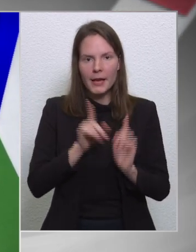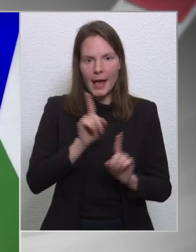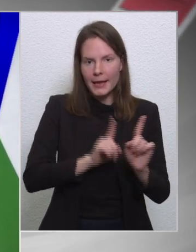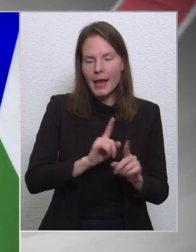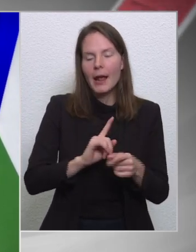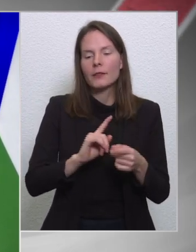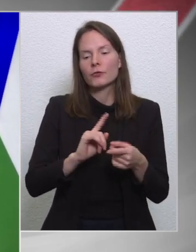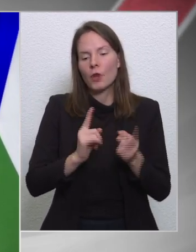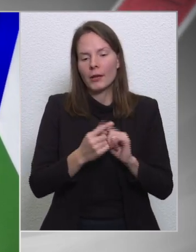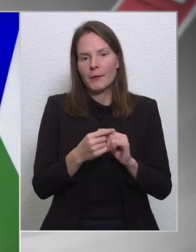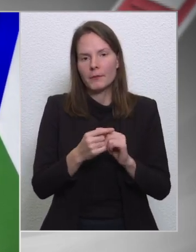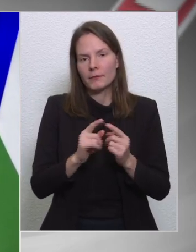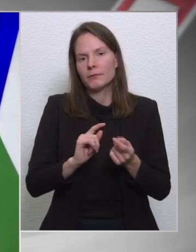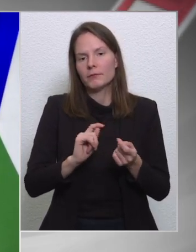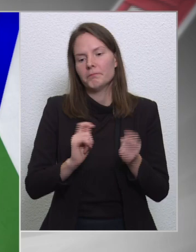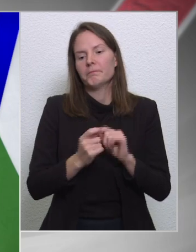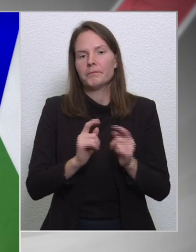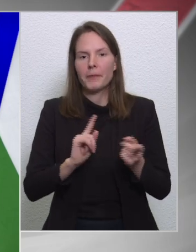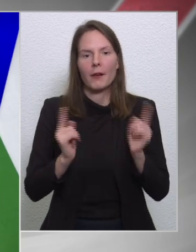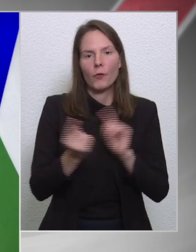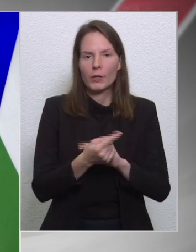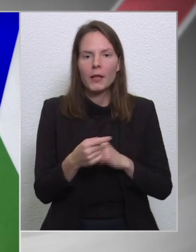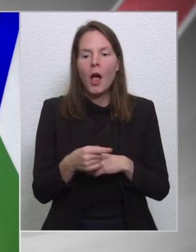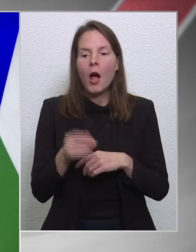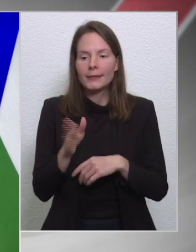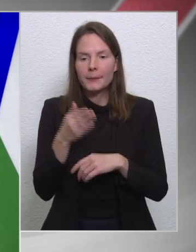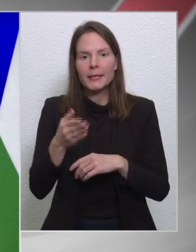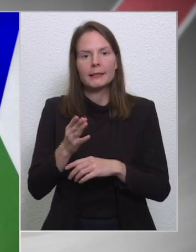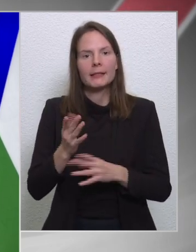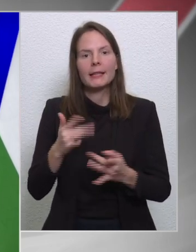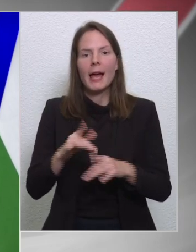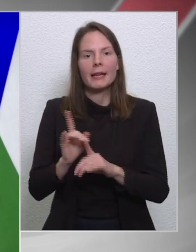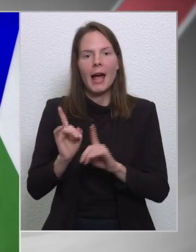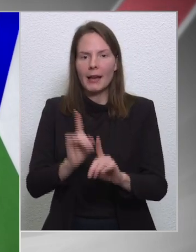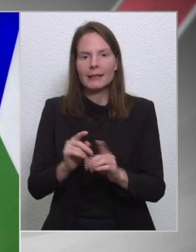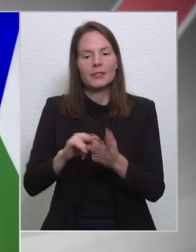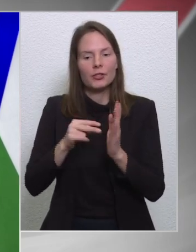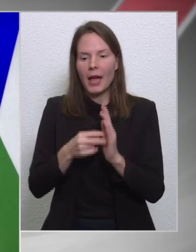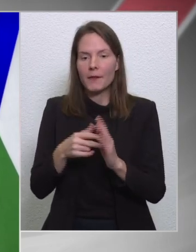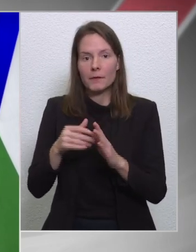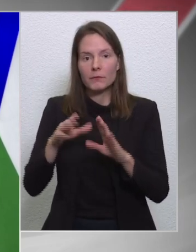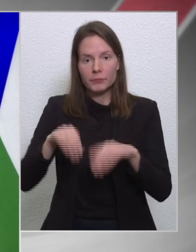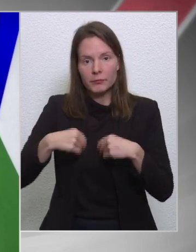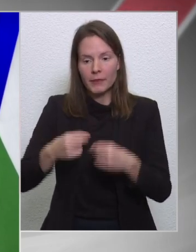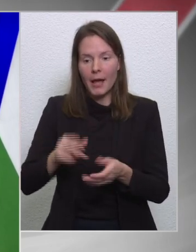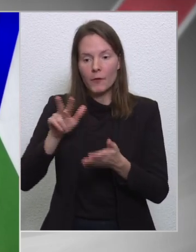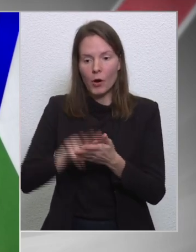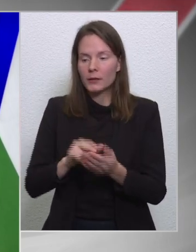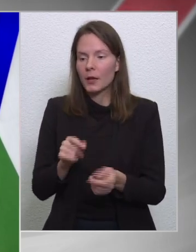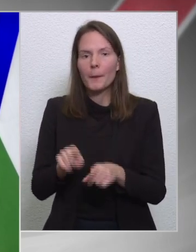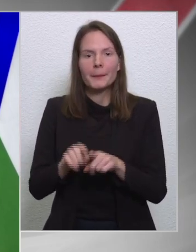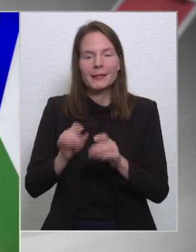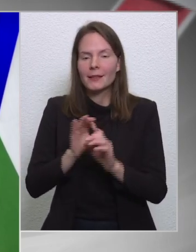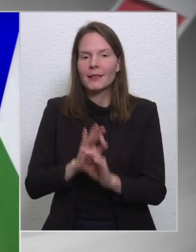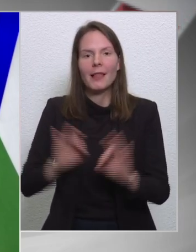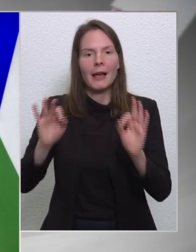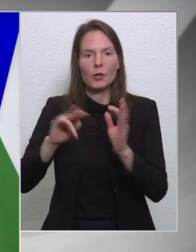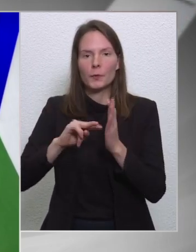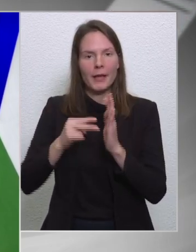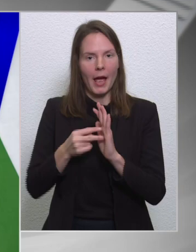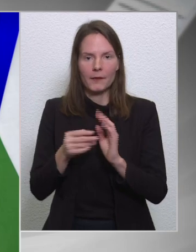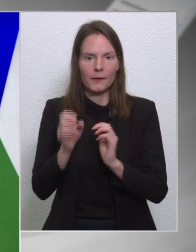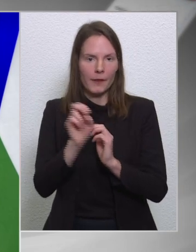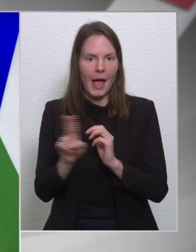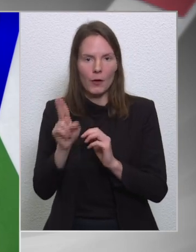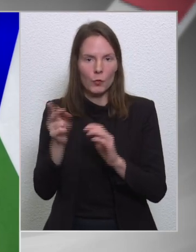megfordította, a nemzeti helyreállítást tervet elfogadta, sőt a legjobb tervként fogadta el az Európai Unióban az ő minősítésük szerint,